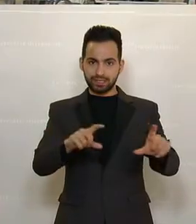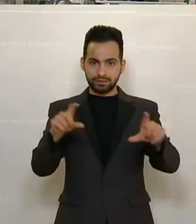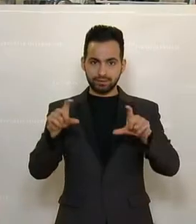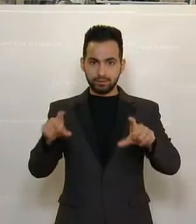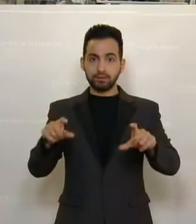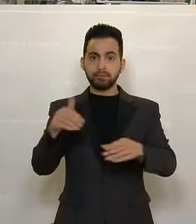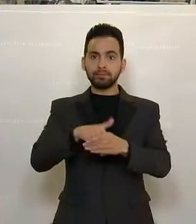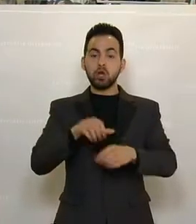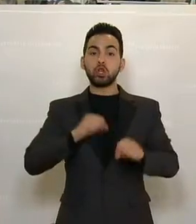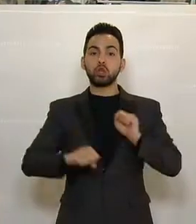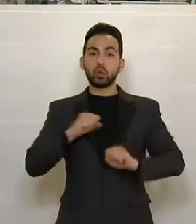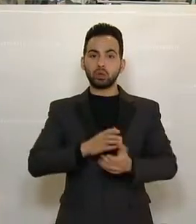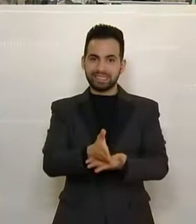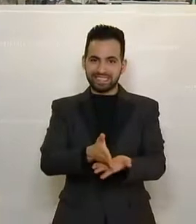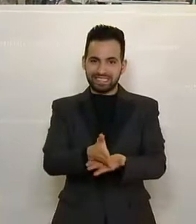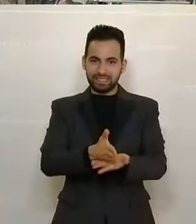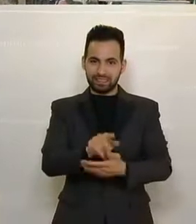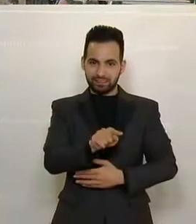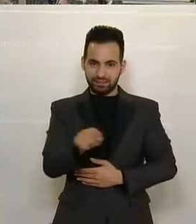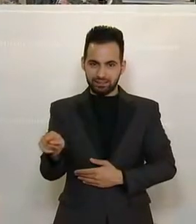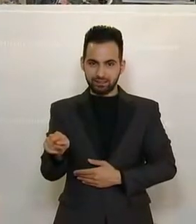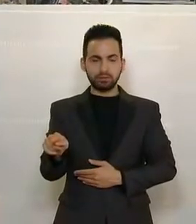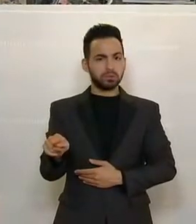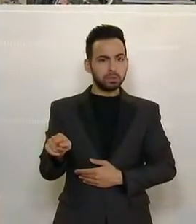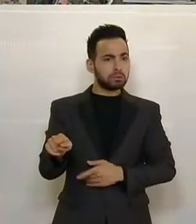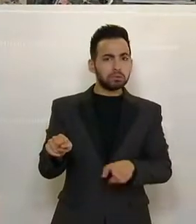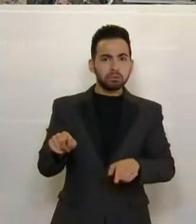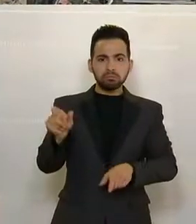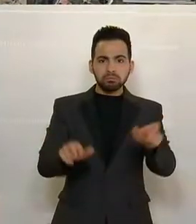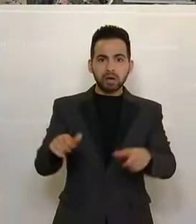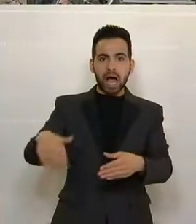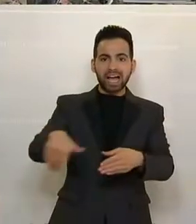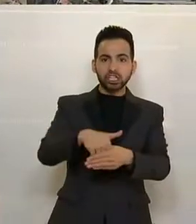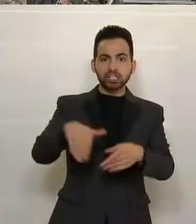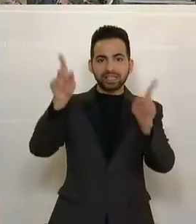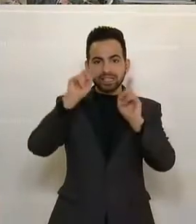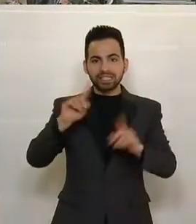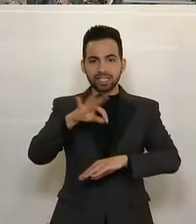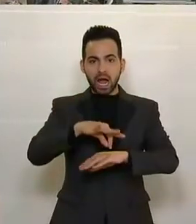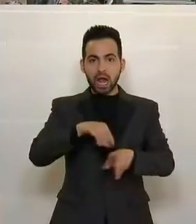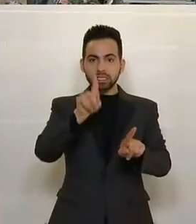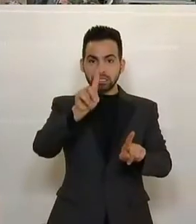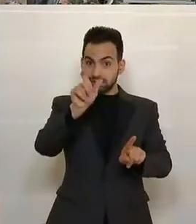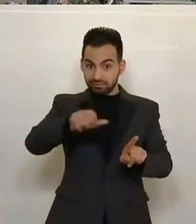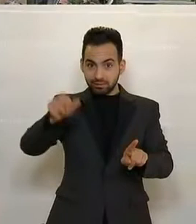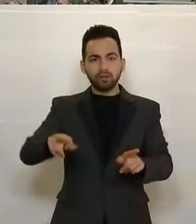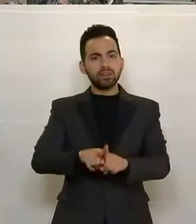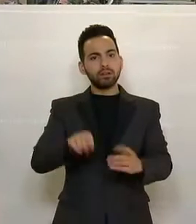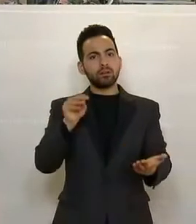wo es um die Notdienste geht, dass man dann von angestellten Tierärztinnen und Tierärzten verlangt,